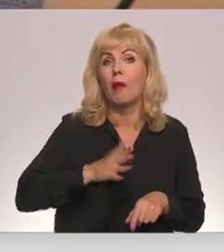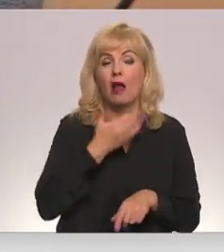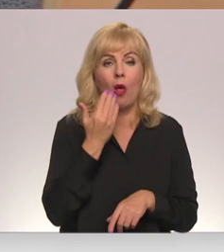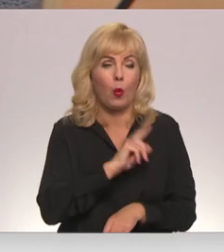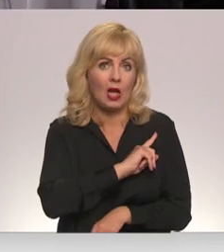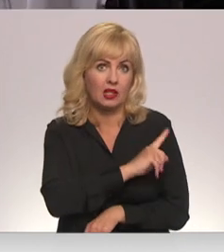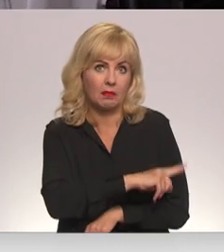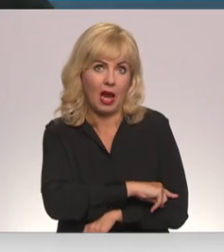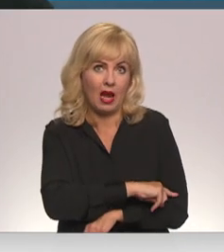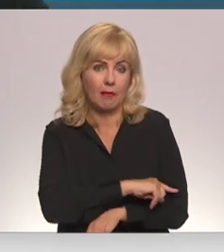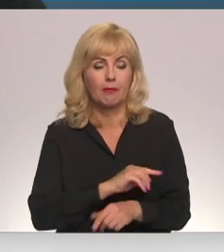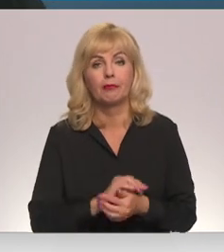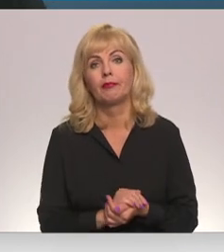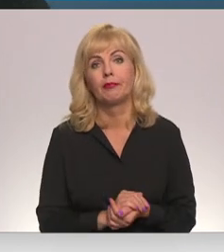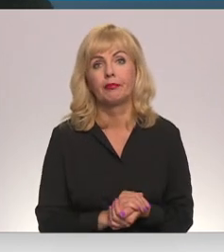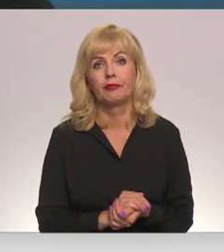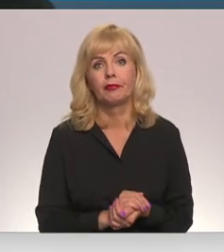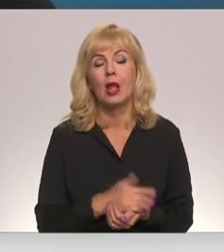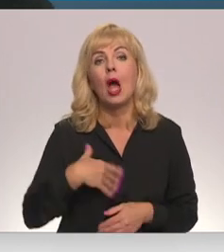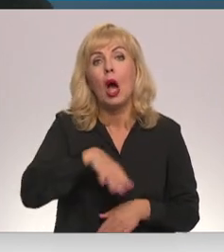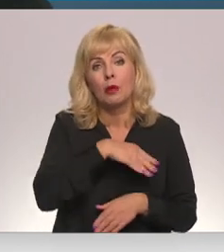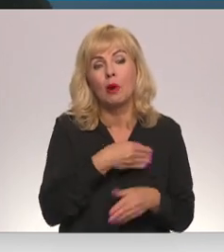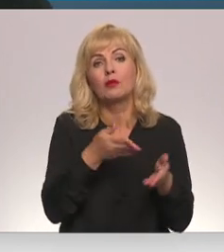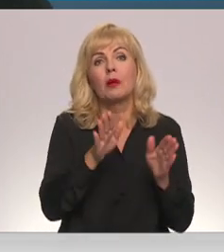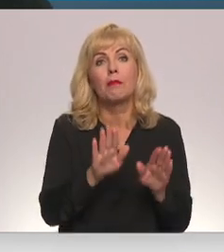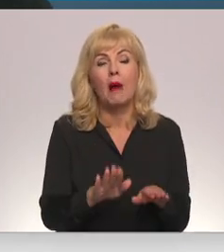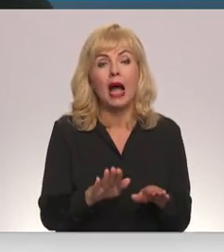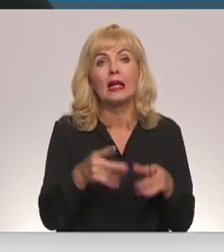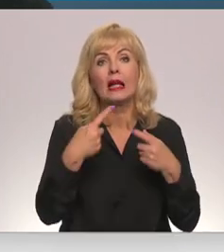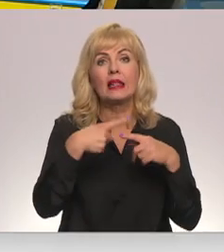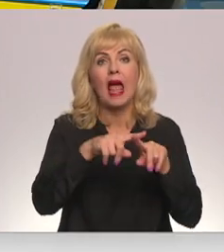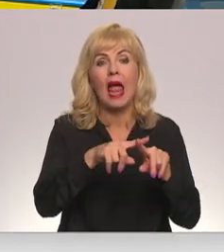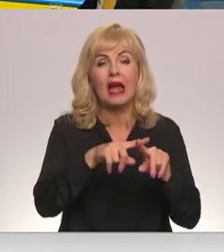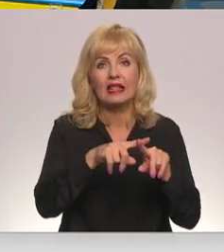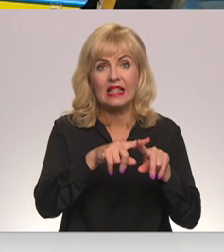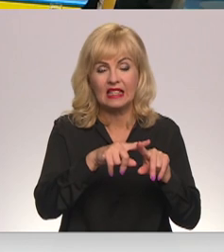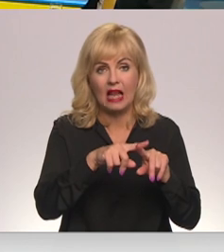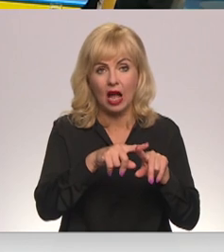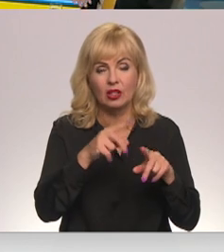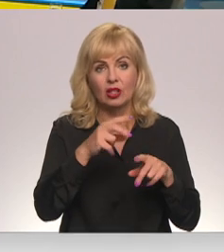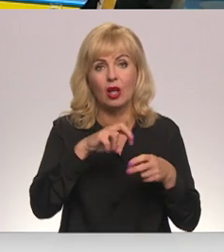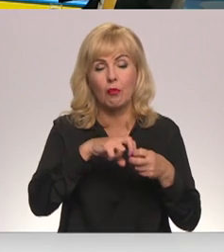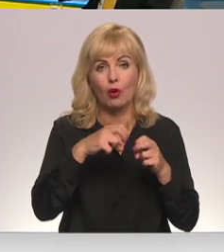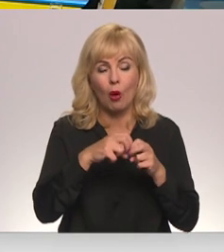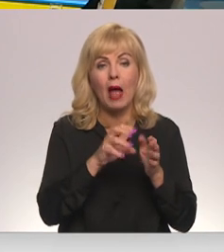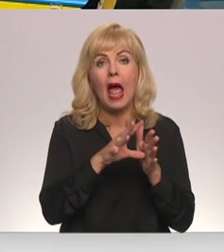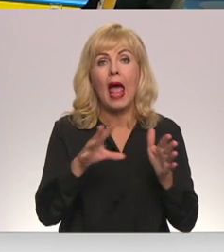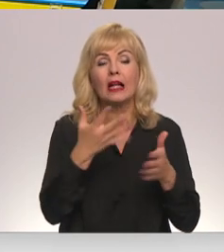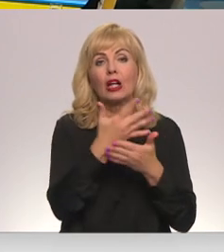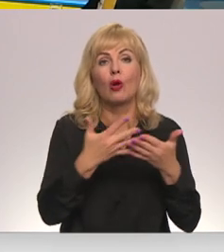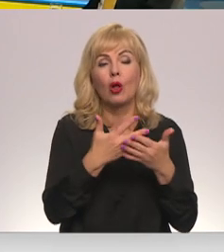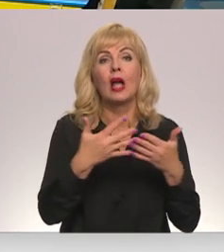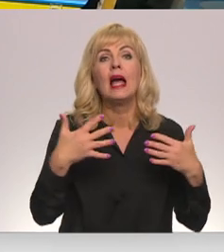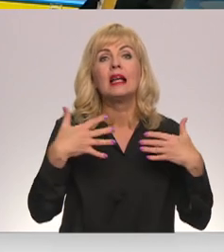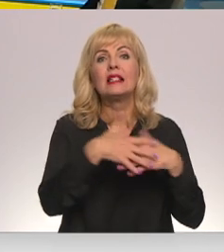iespējama. Mums vēl paliek tā saucamās tehniskās plūsums, jo mūsu elektrotīkla sinkronizācija